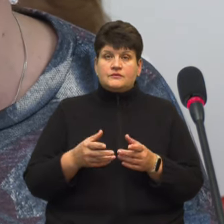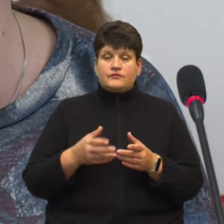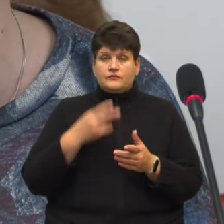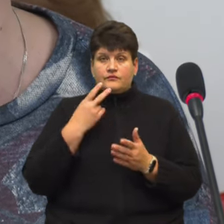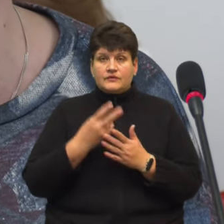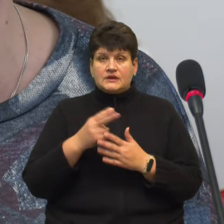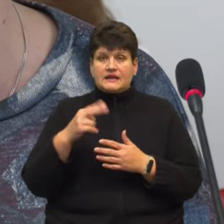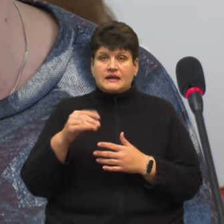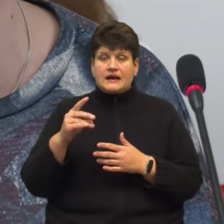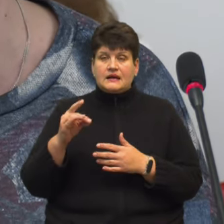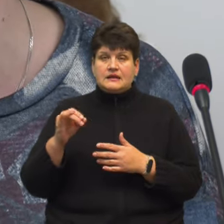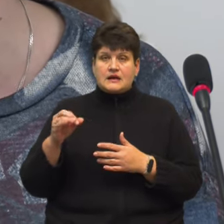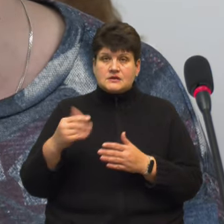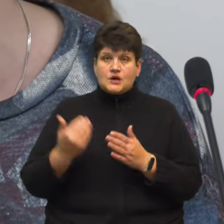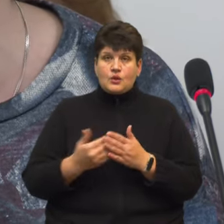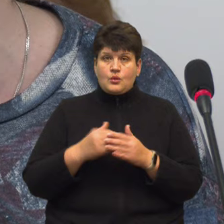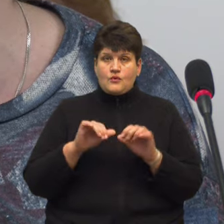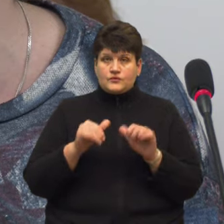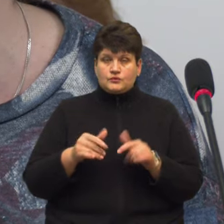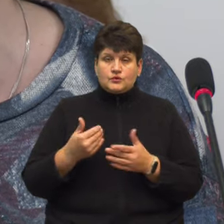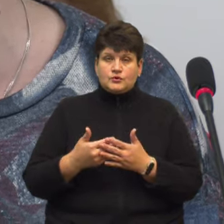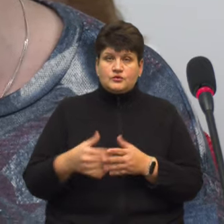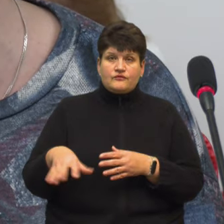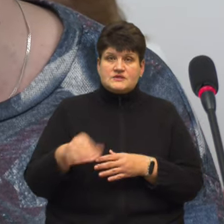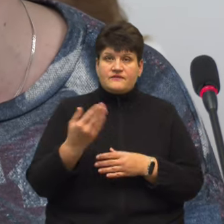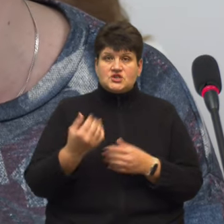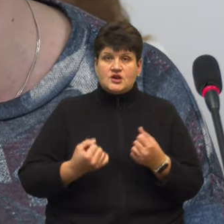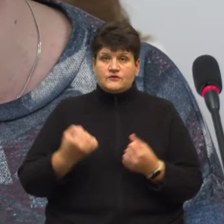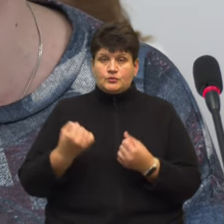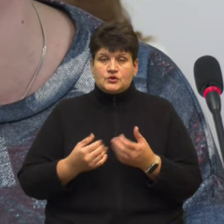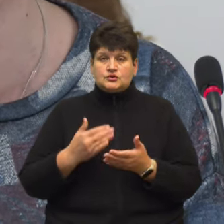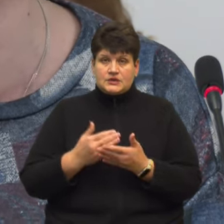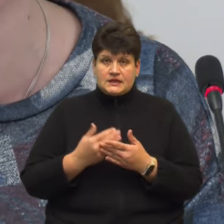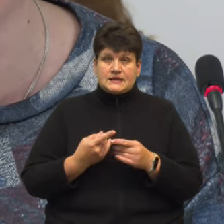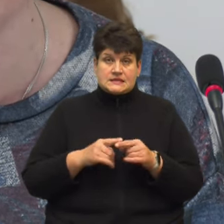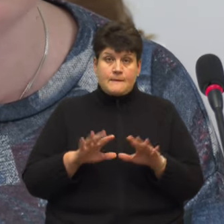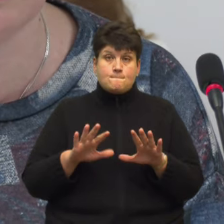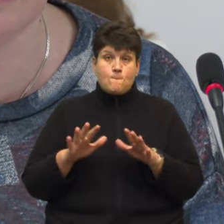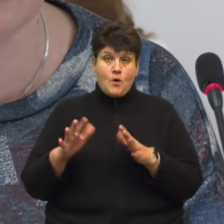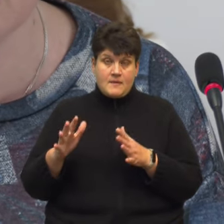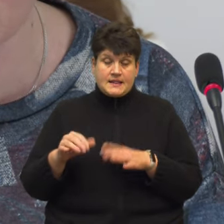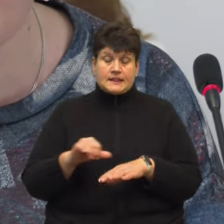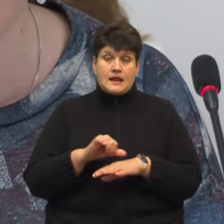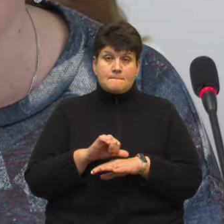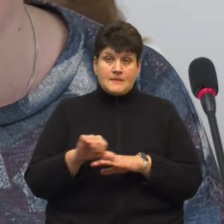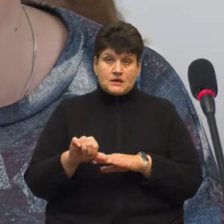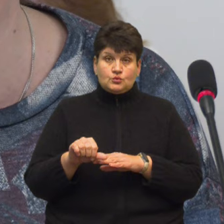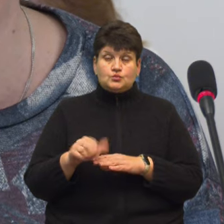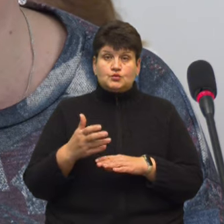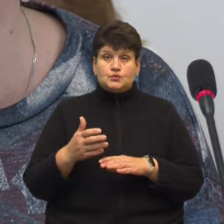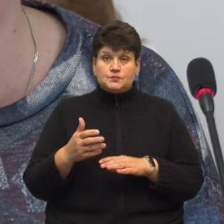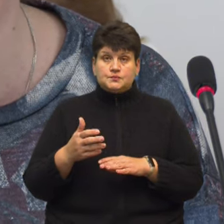декларація по новій формі. Тобто всі ваші автомобілі, якщо є на даний момент на митному кордоні,